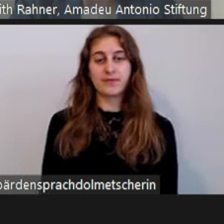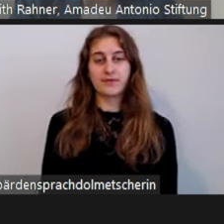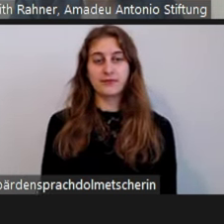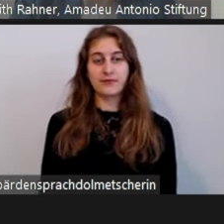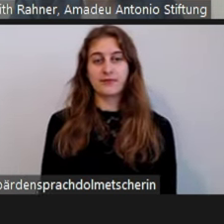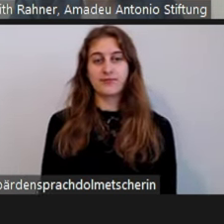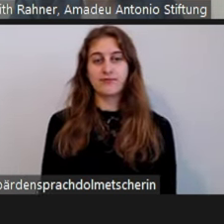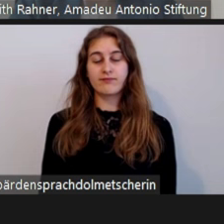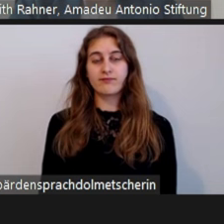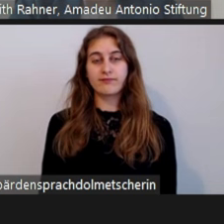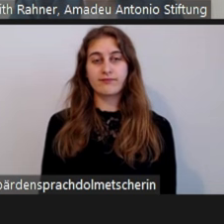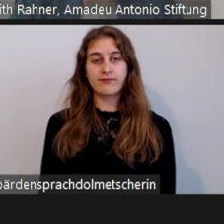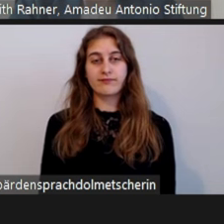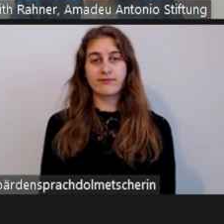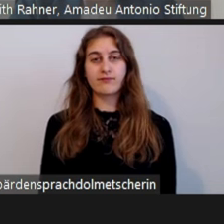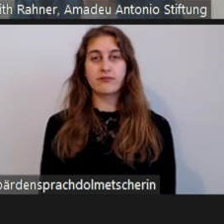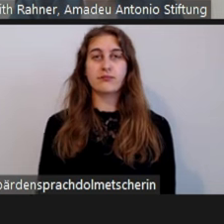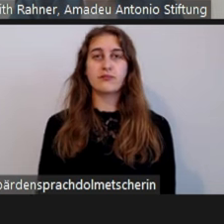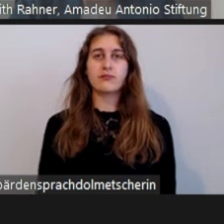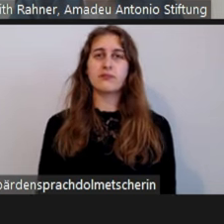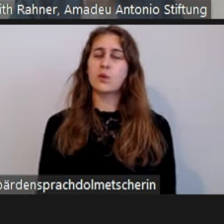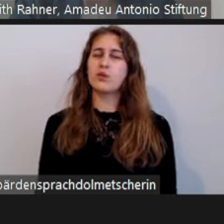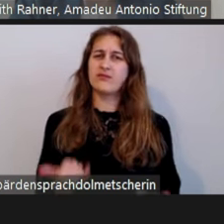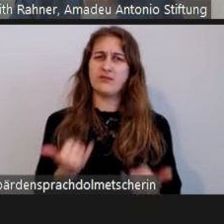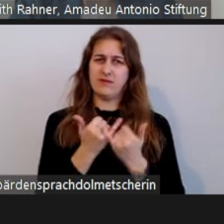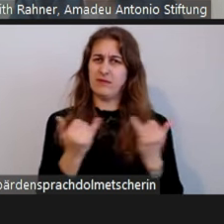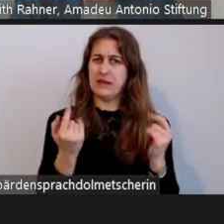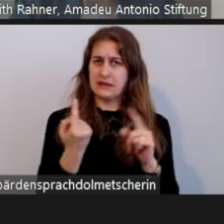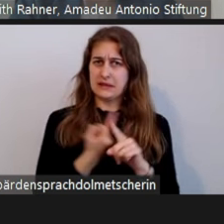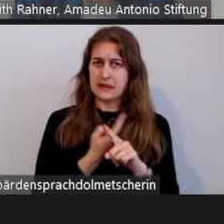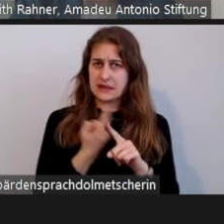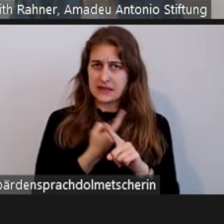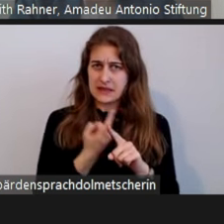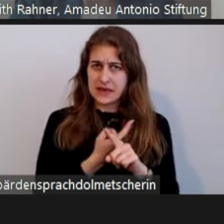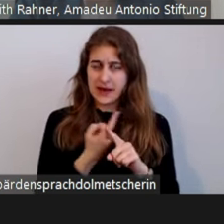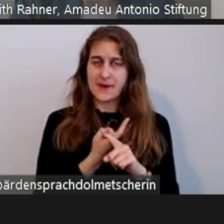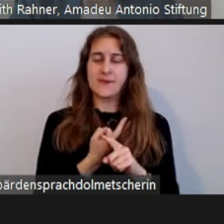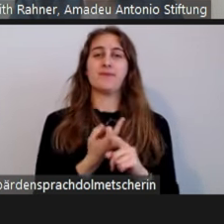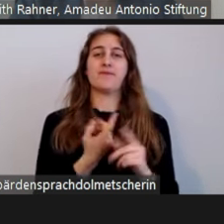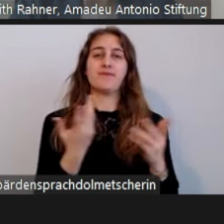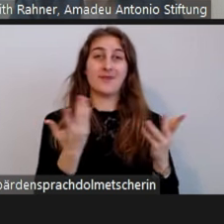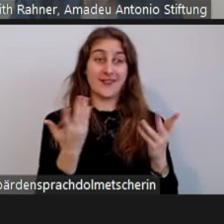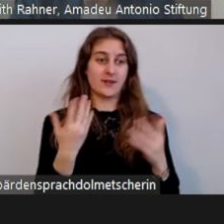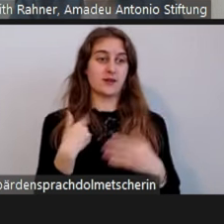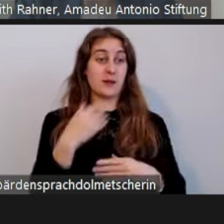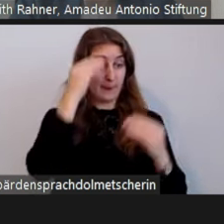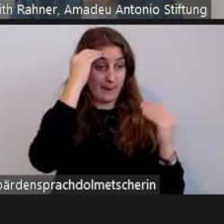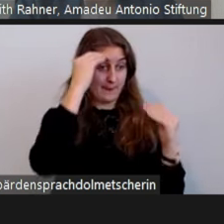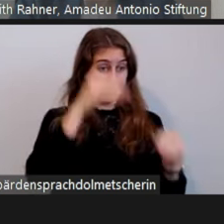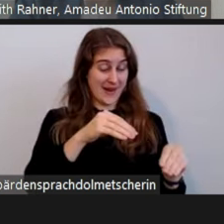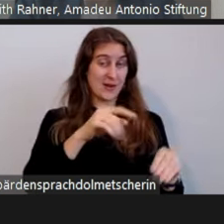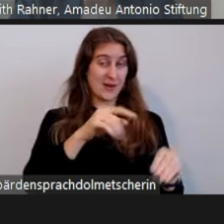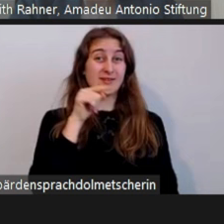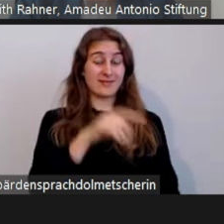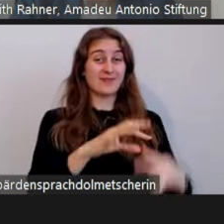die Zählweise bezieht sich tatsächlich auf Vorfall pro Meldung. Das heißt, es ist jetzt keine